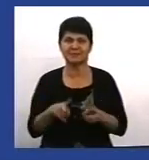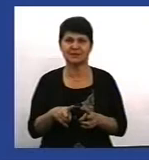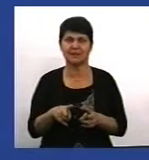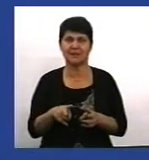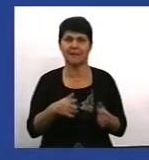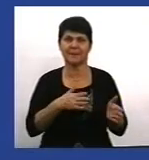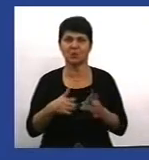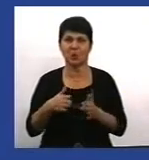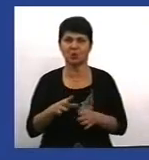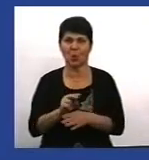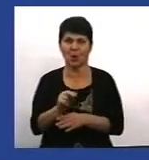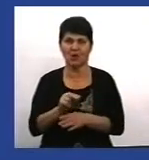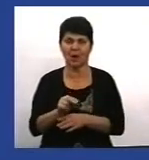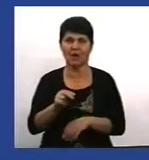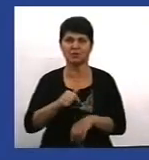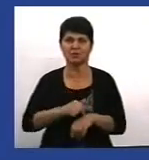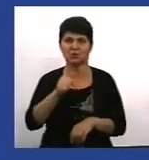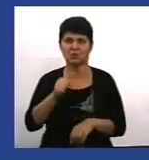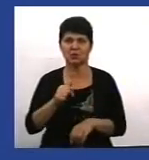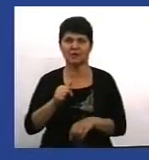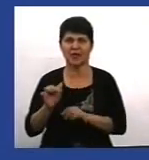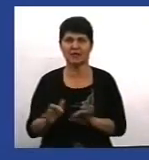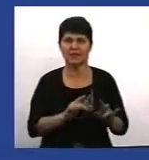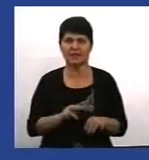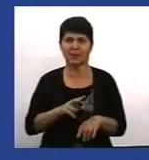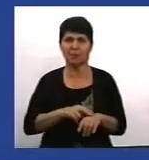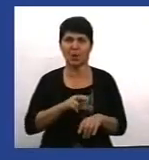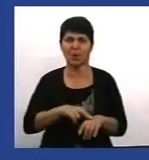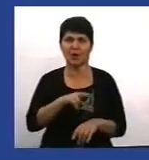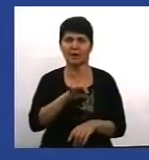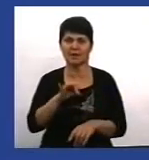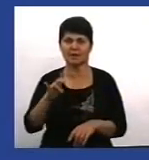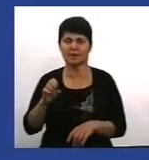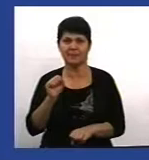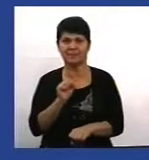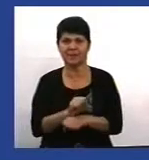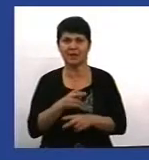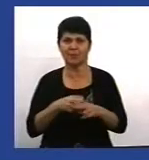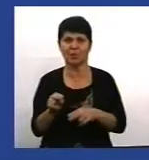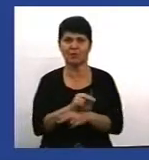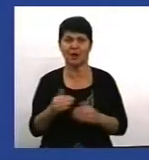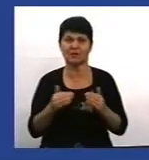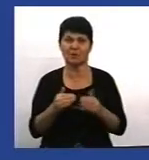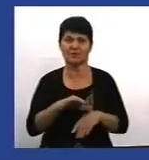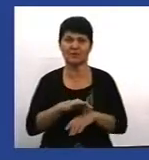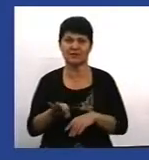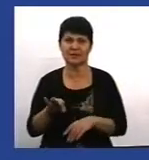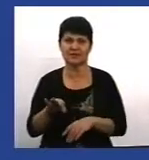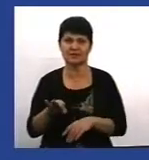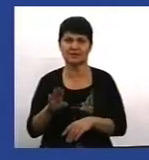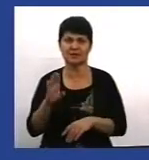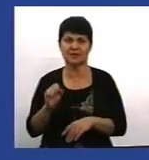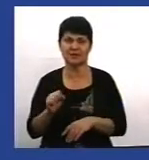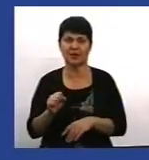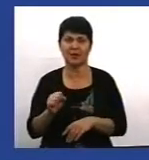стосовно дій поліції з припинення і профілактики домашнього насилля. Успіх проєкту